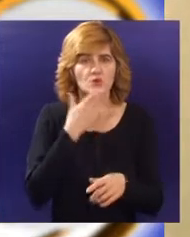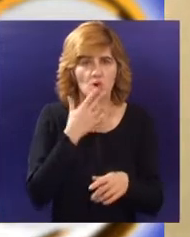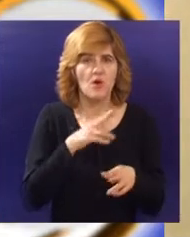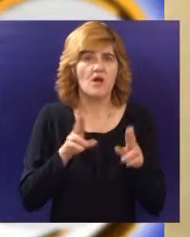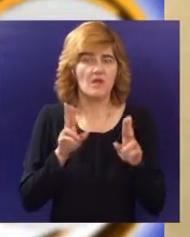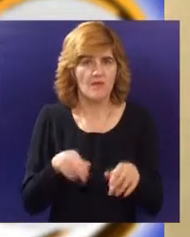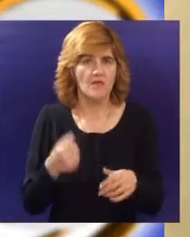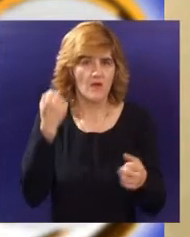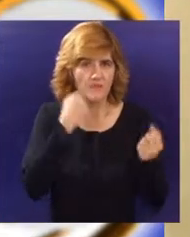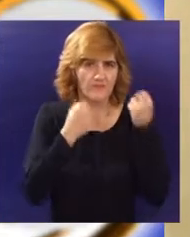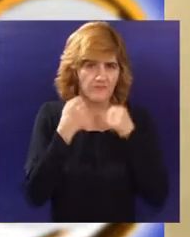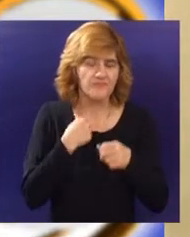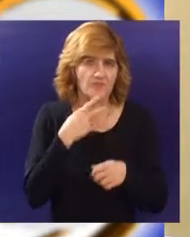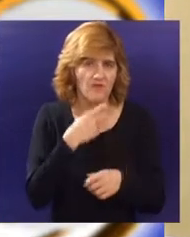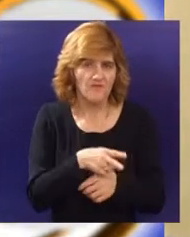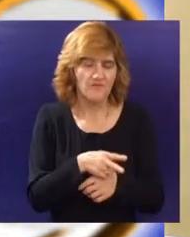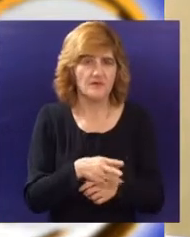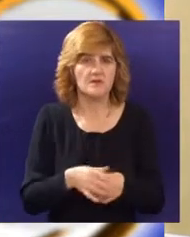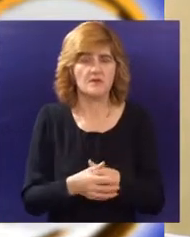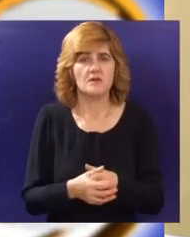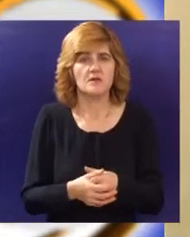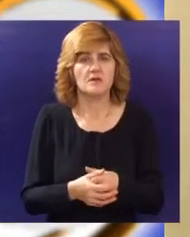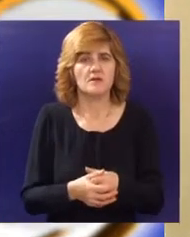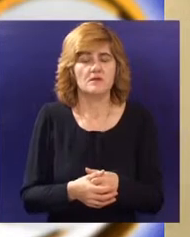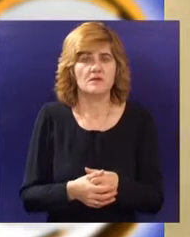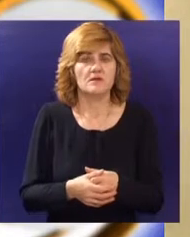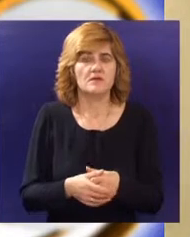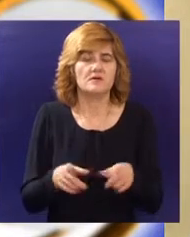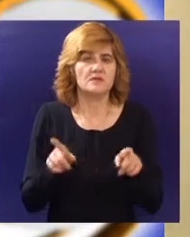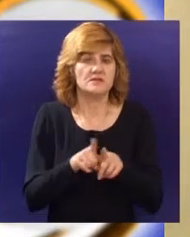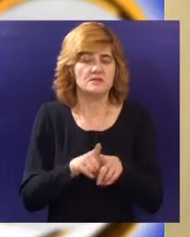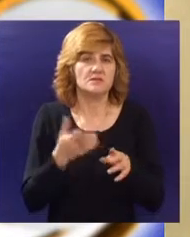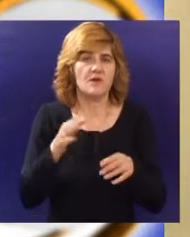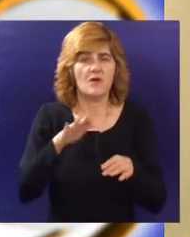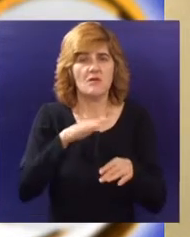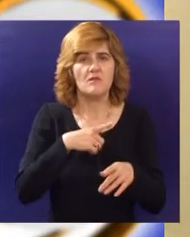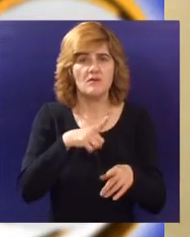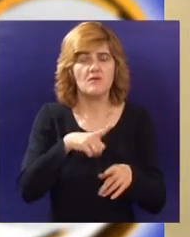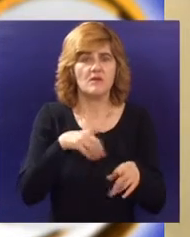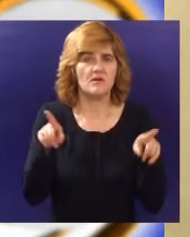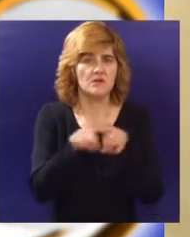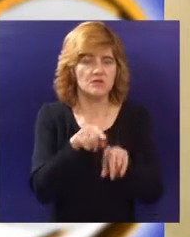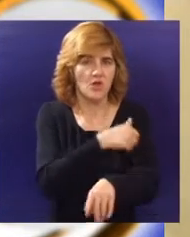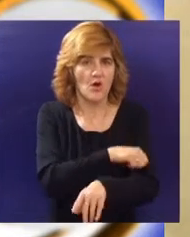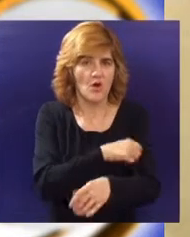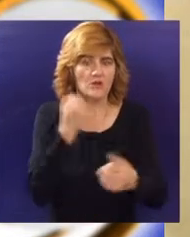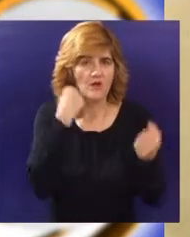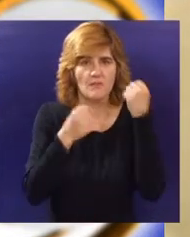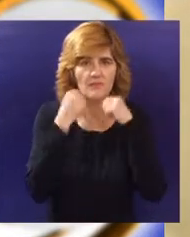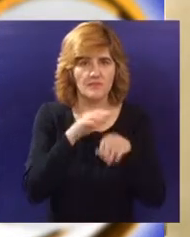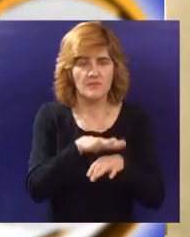to nasilje kada se isto godište isti vršnjaci kada se potuku.